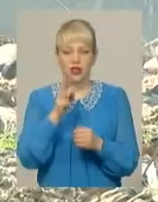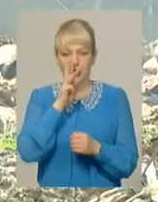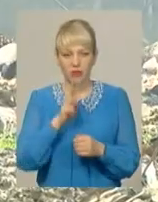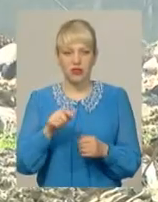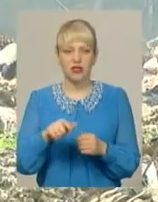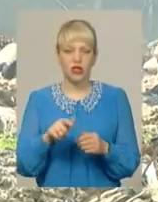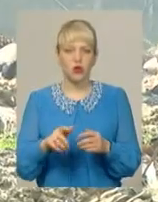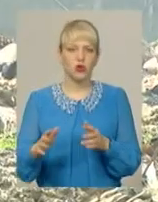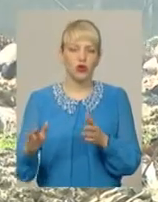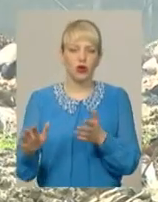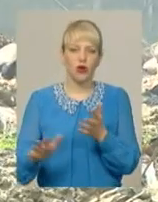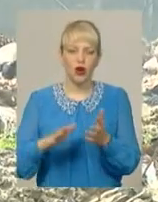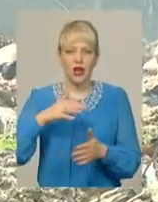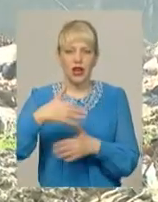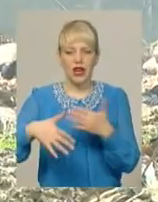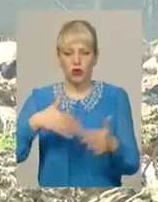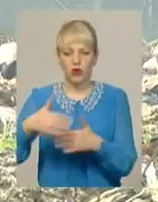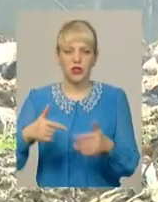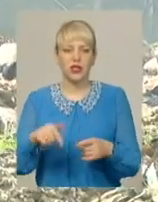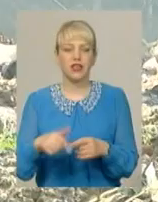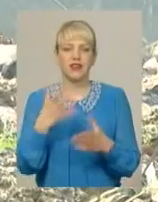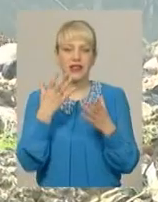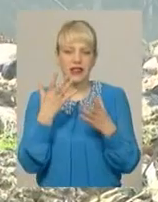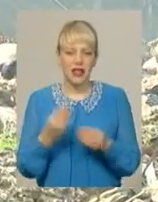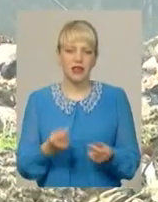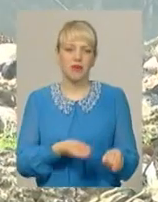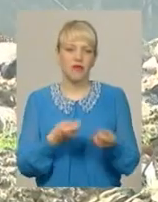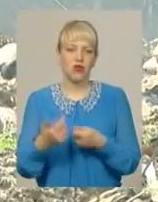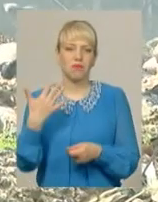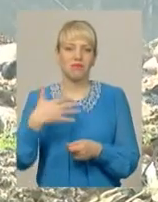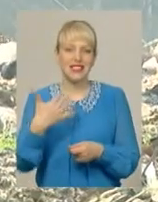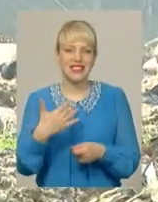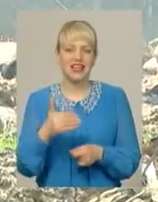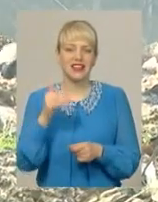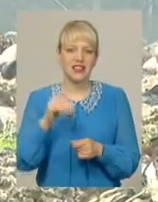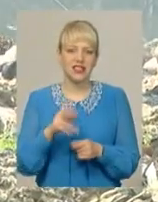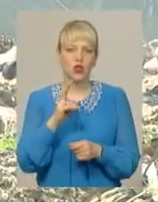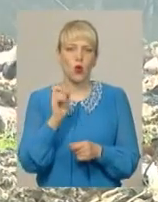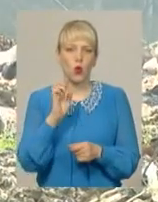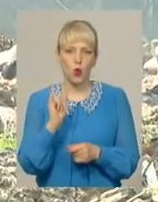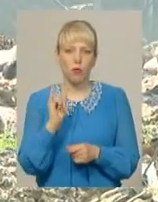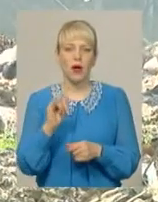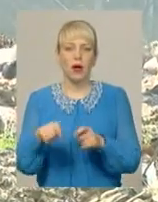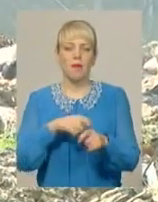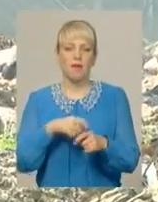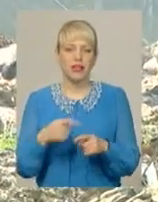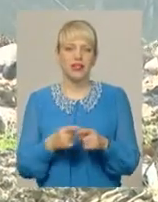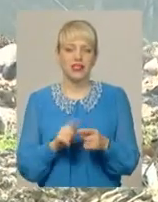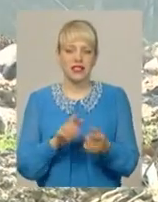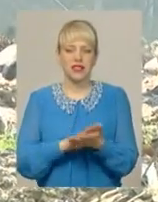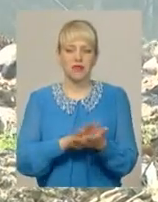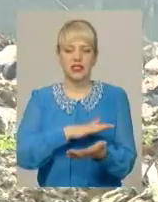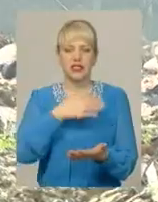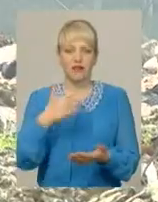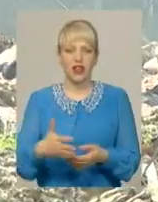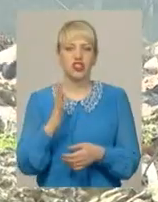відходів тут вистачає. У день сюди привозять близько 50 кубічних метрів непотребу. Тож сміттєзвалище, говорить комунальник, прослужить ще років 30-40,